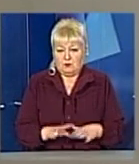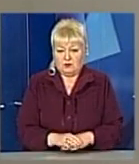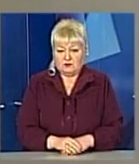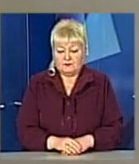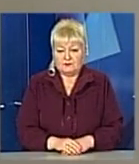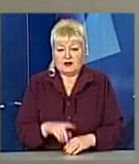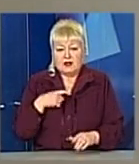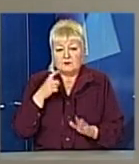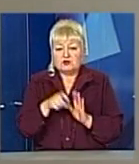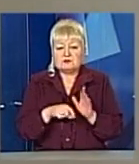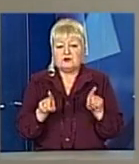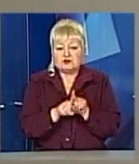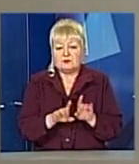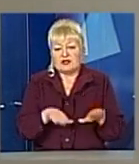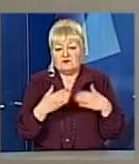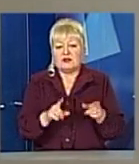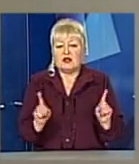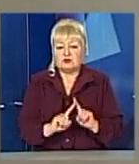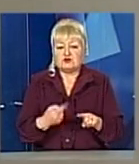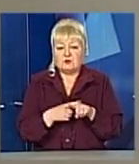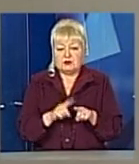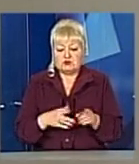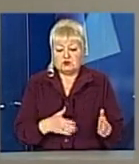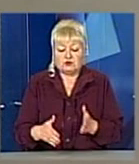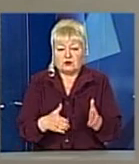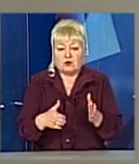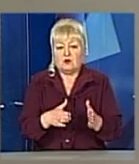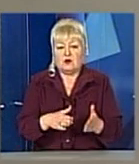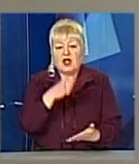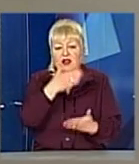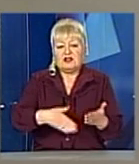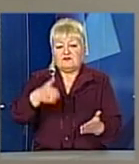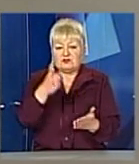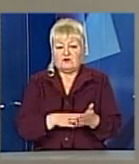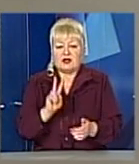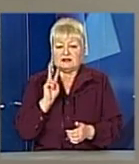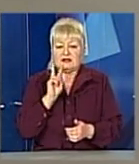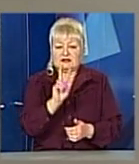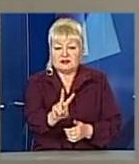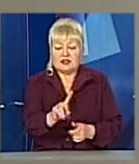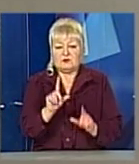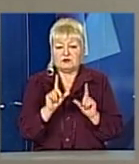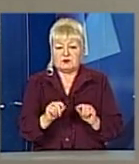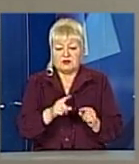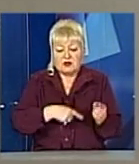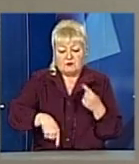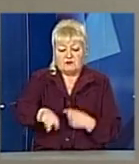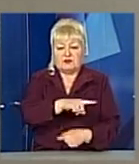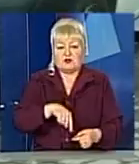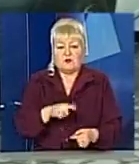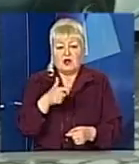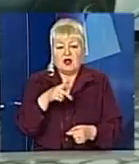досліджуємо такий варіант, щоб цю дорогу взагалі ліквідувати. Тролейбус спустити по великому колосі чових стріців